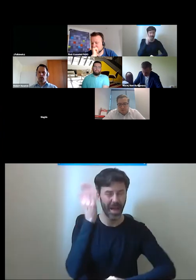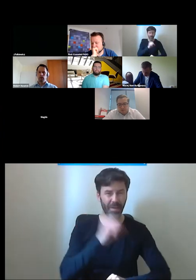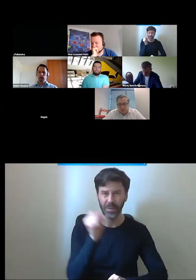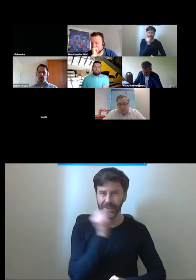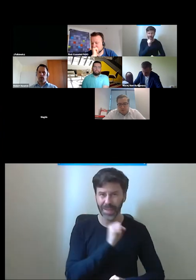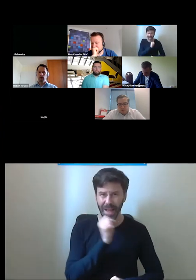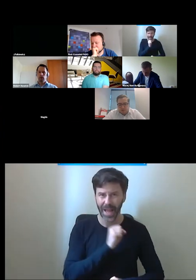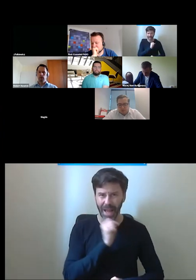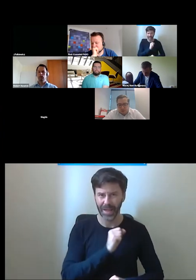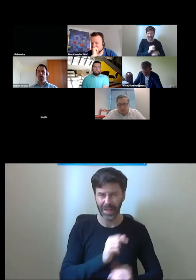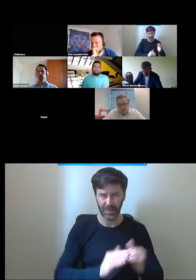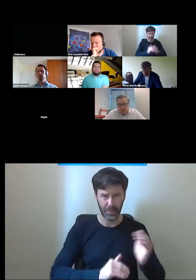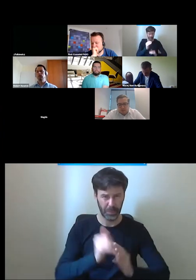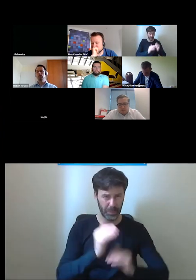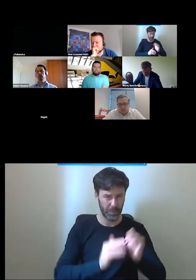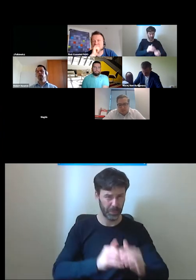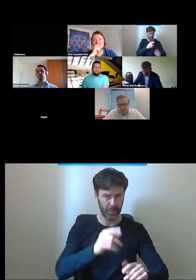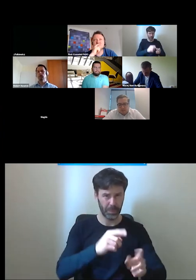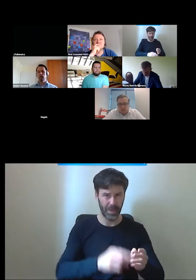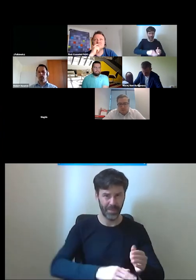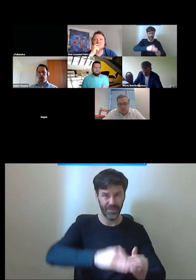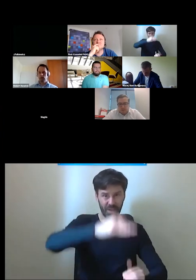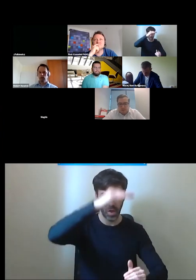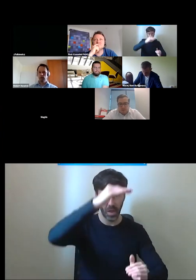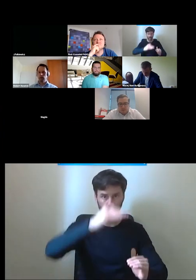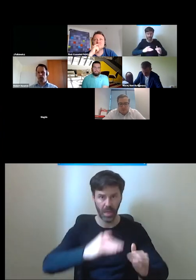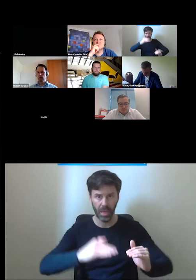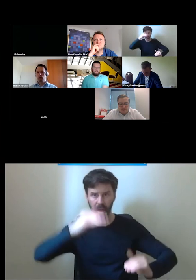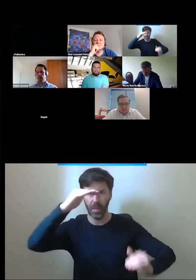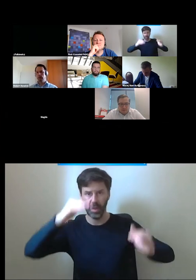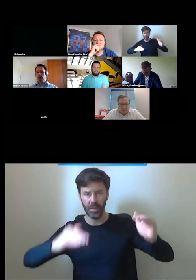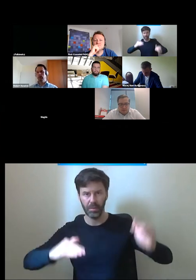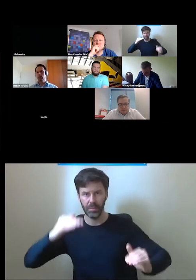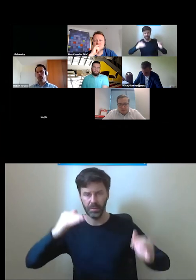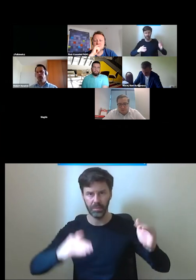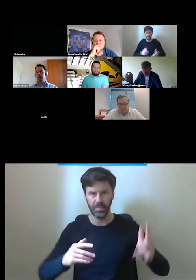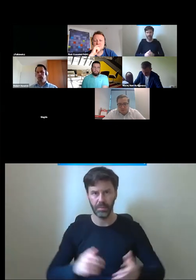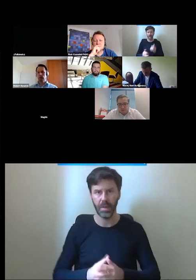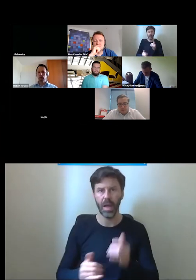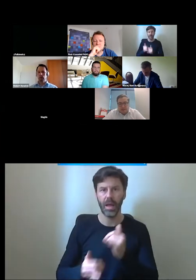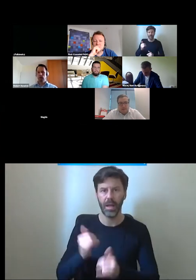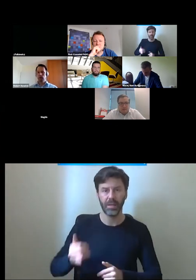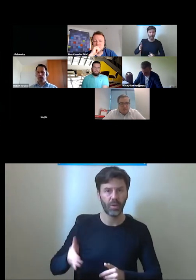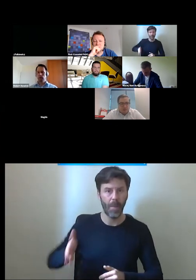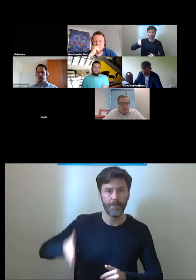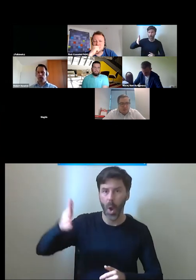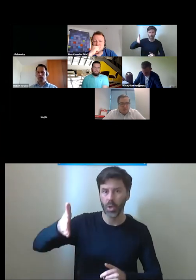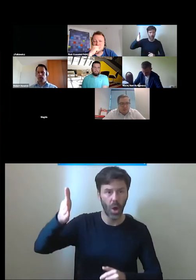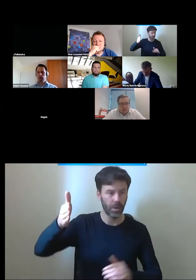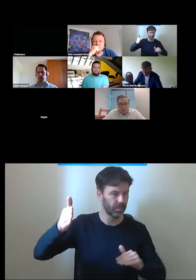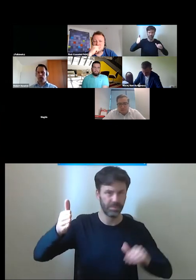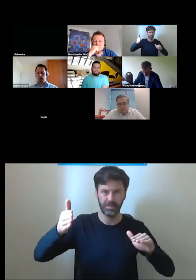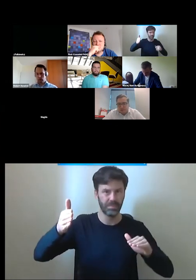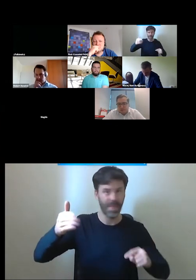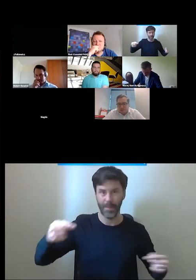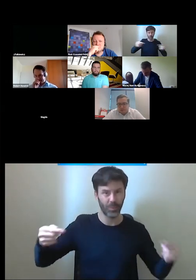przy takiej infrastrukturze czy z takiej infrastruktury korzysta na tabor który jest niekompatywilny a co najgorsze zdarzają się